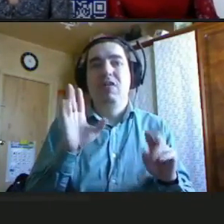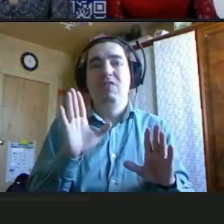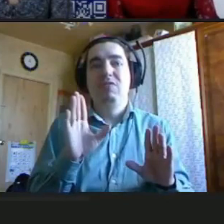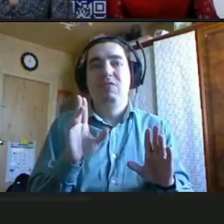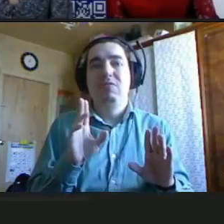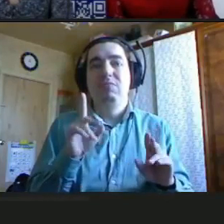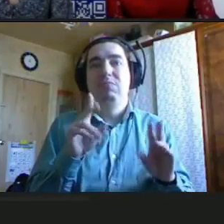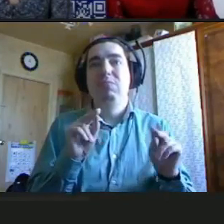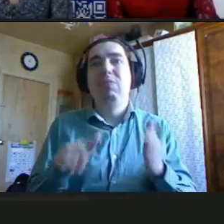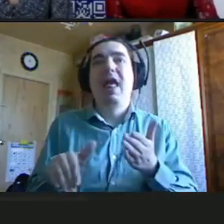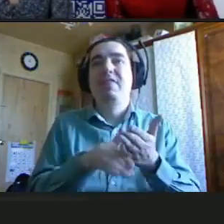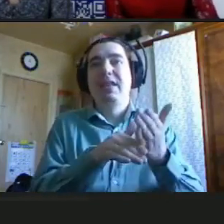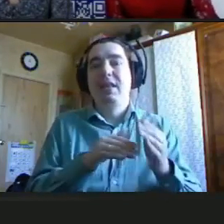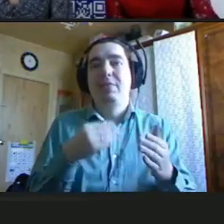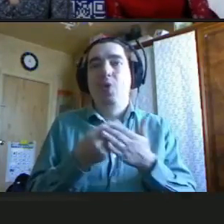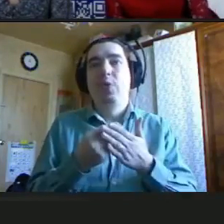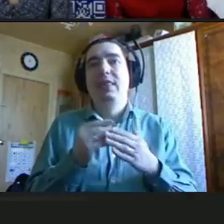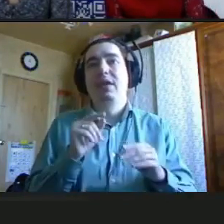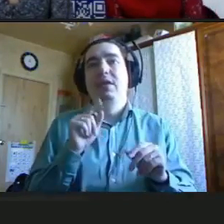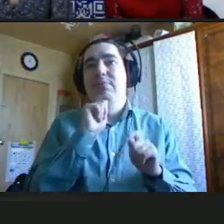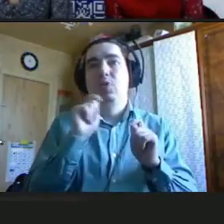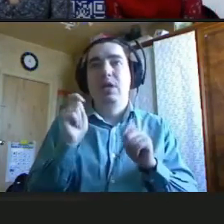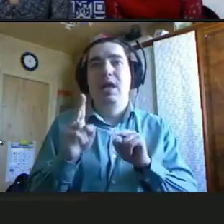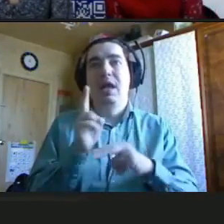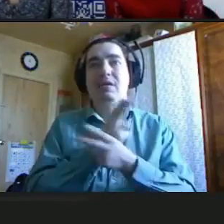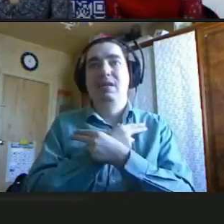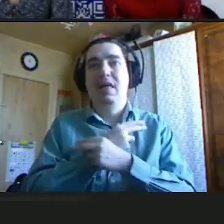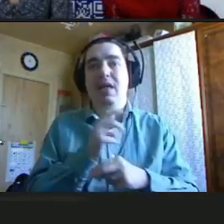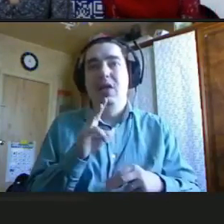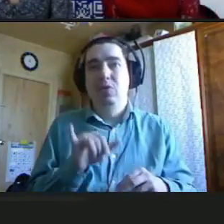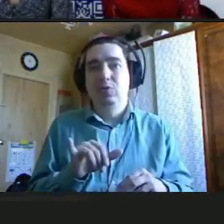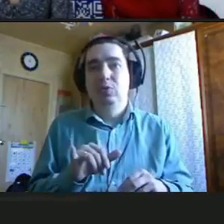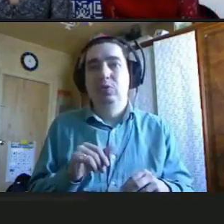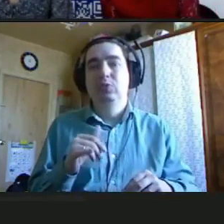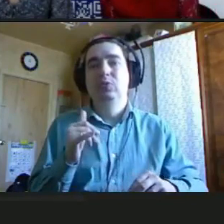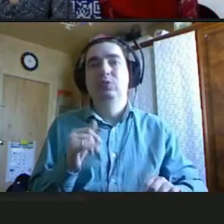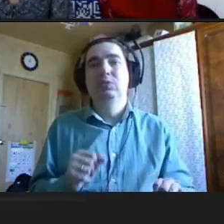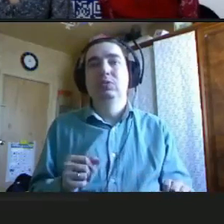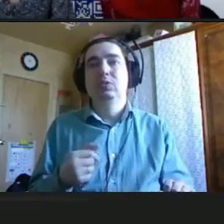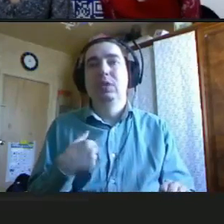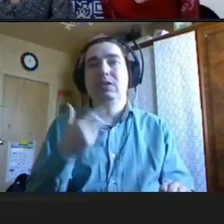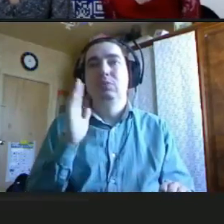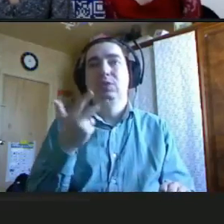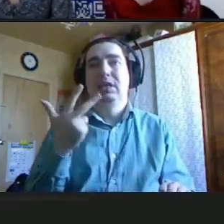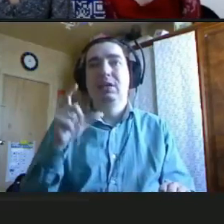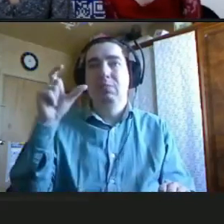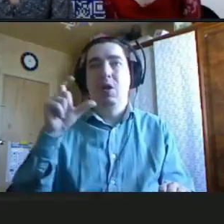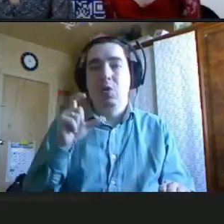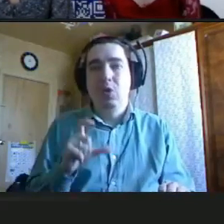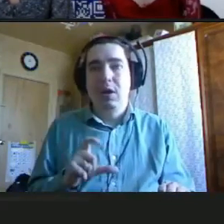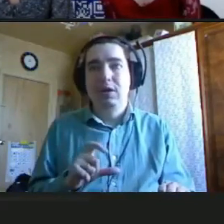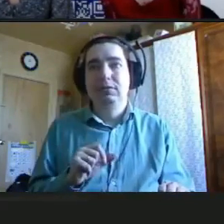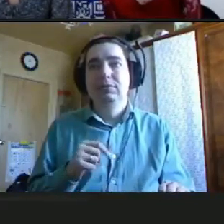построить наш диалог сегодня следующим образом. У нас будет три блока, в первом из которых я